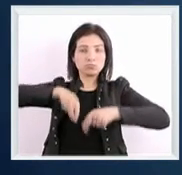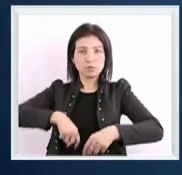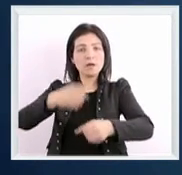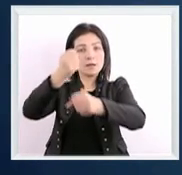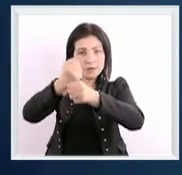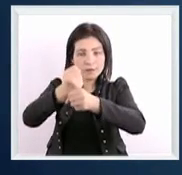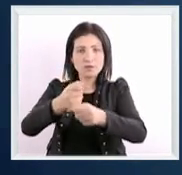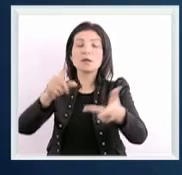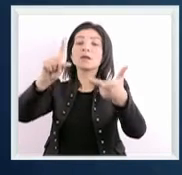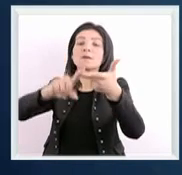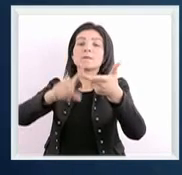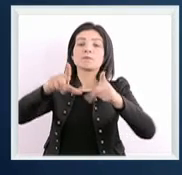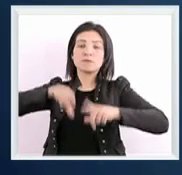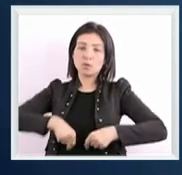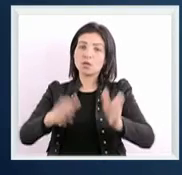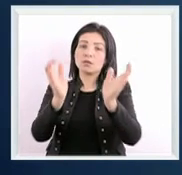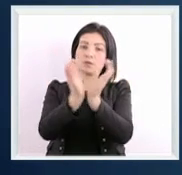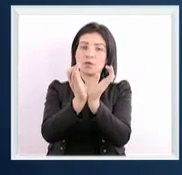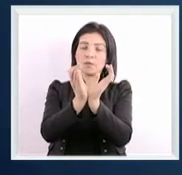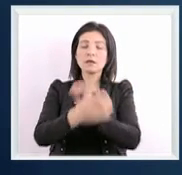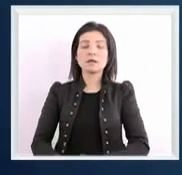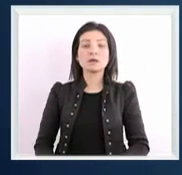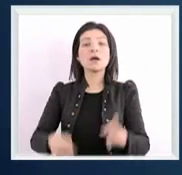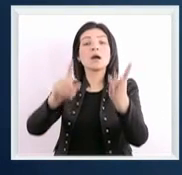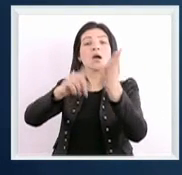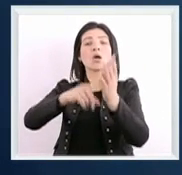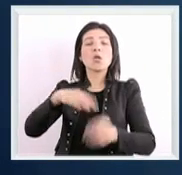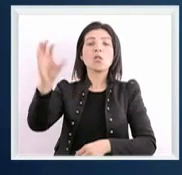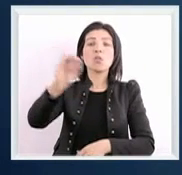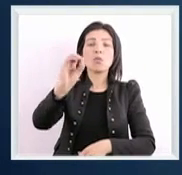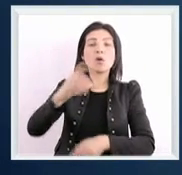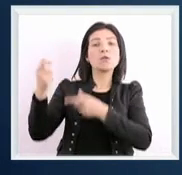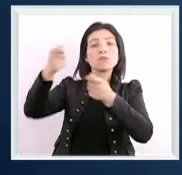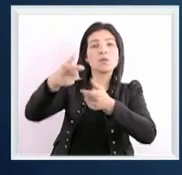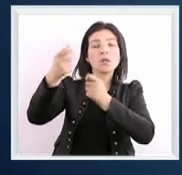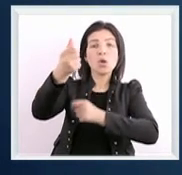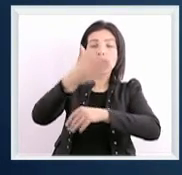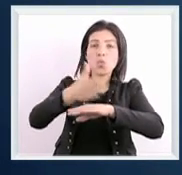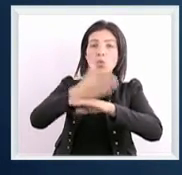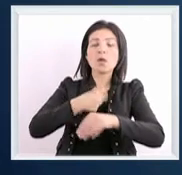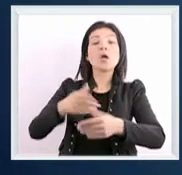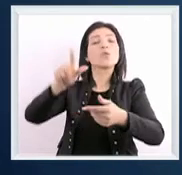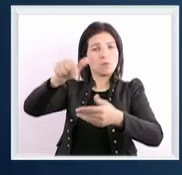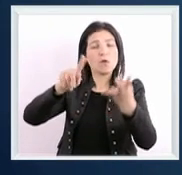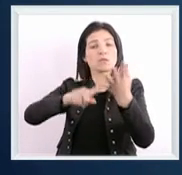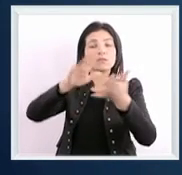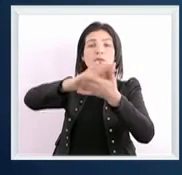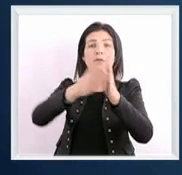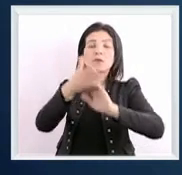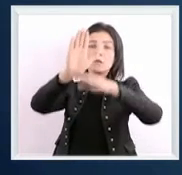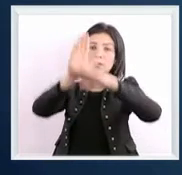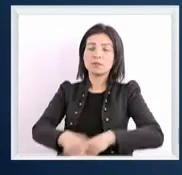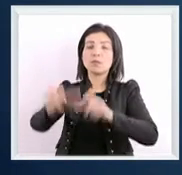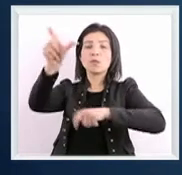التكوين المهني والتشغيل وزارة الشؤون الاجتماعية مؤسسات القروض الصغرى الجمعيات العاملة في مجال